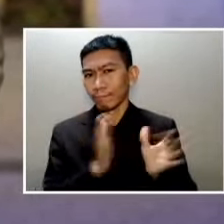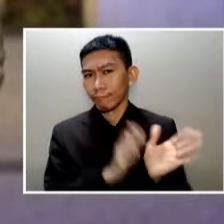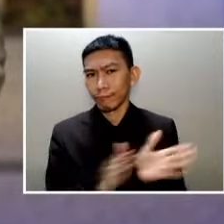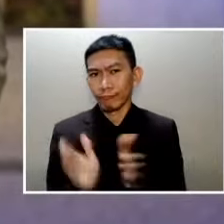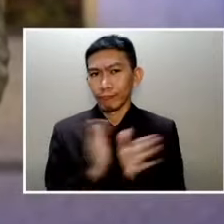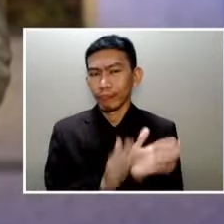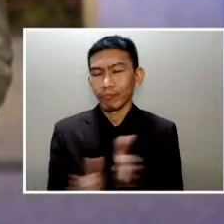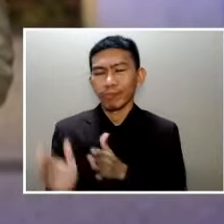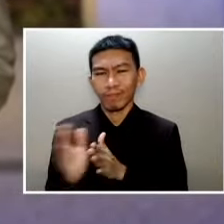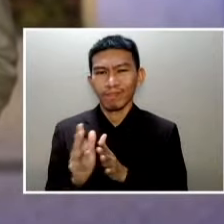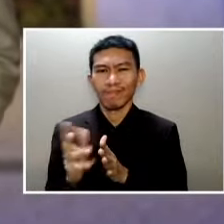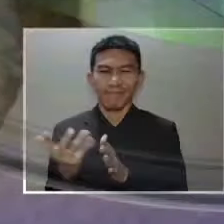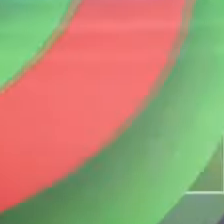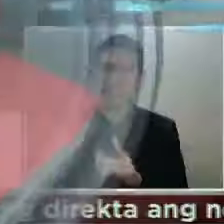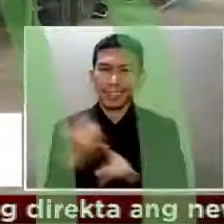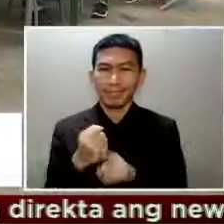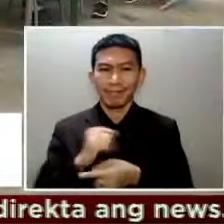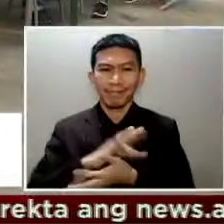inareformina